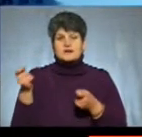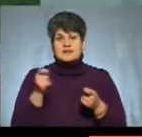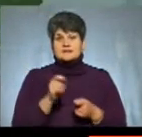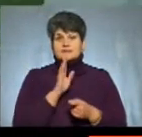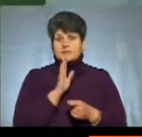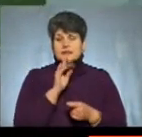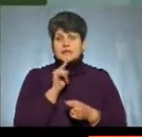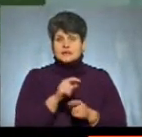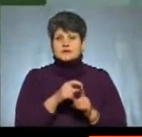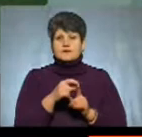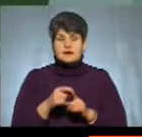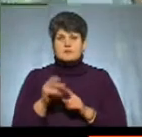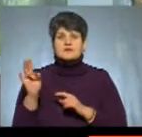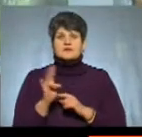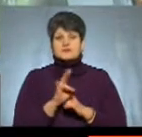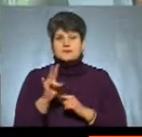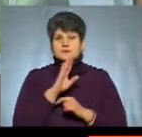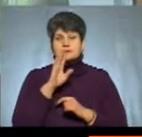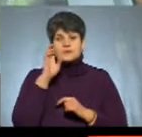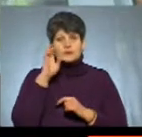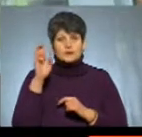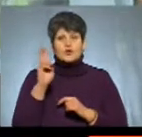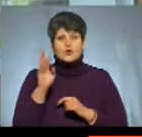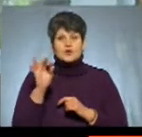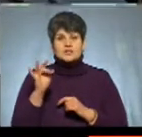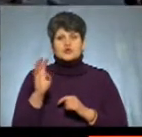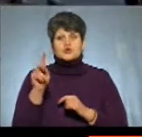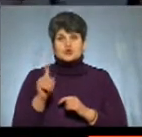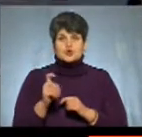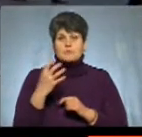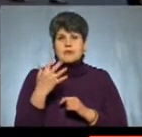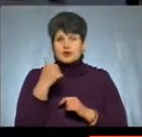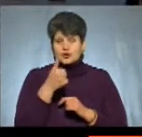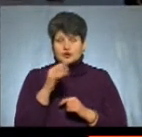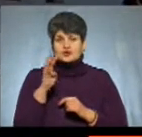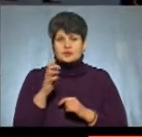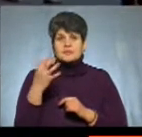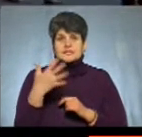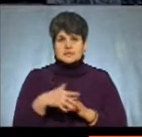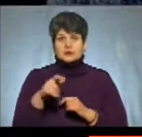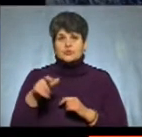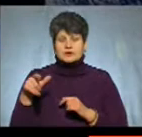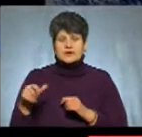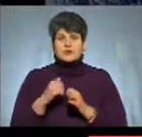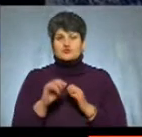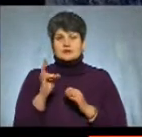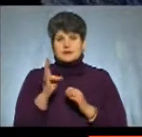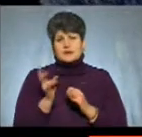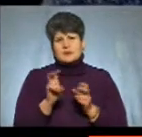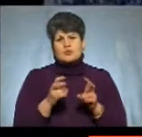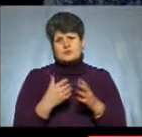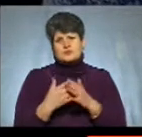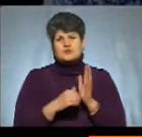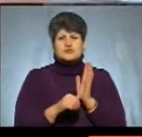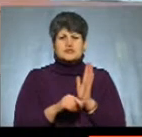За її словами, церкві Пресвятої Богородиці у Кордишіві 105 років. Із 450 парафіян храму щонеділі на богослужіння ходять близько